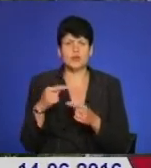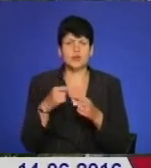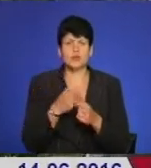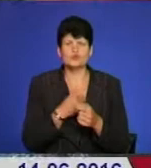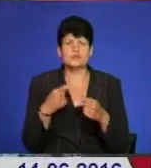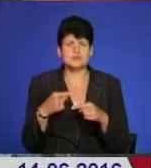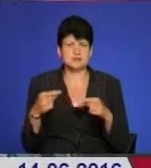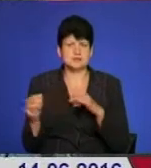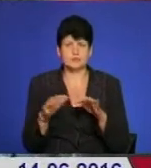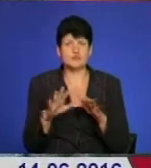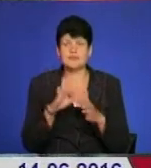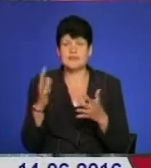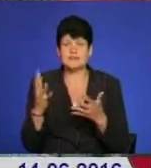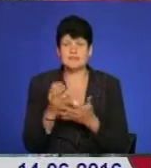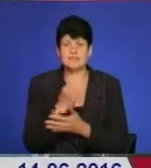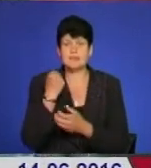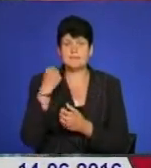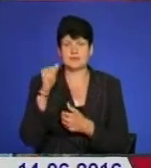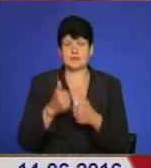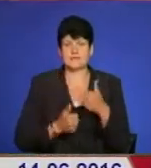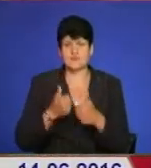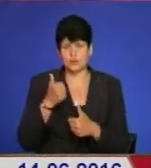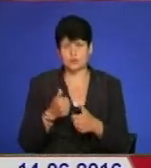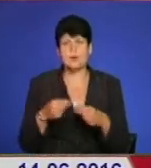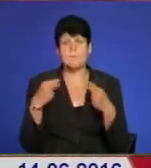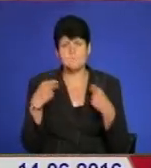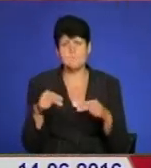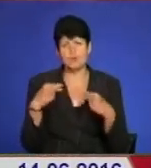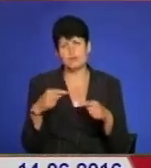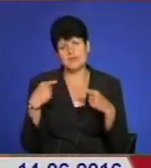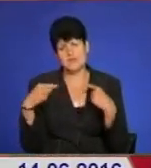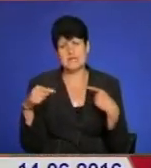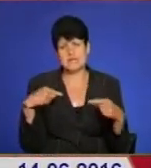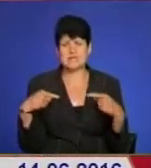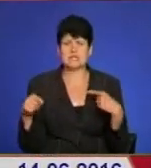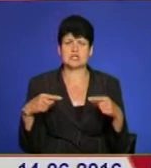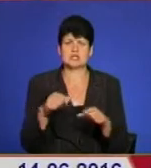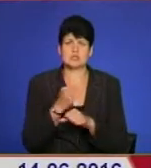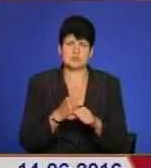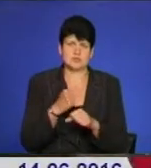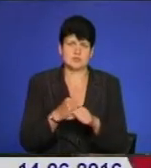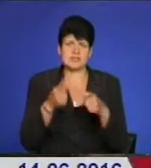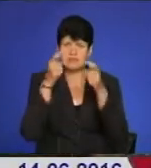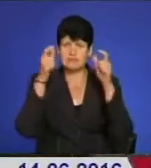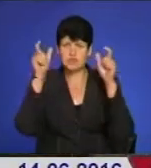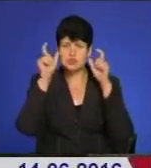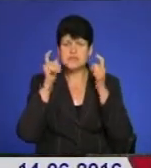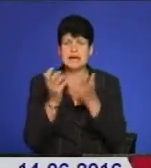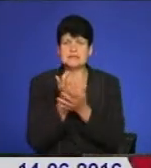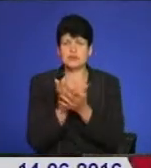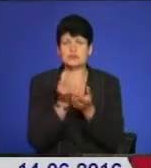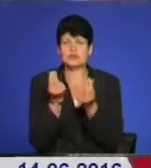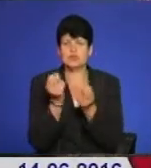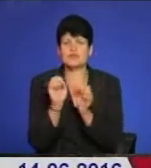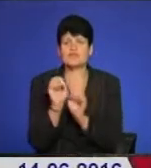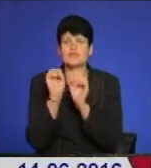способом. Якщо не вдасться перемогти у конкурсі, то продаватимуть інші власноруч виготовлені віночки, а зароблені гроші все